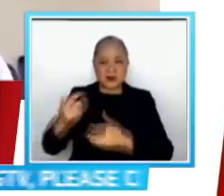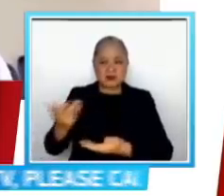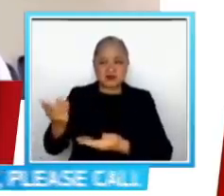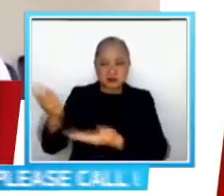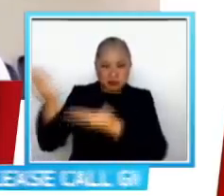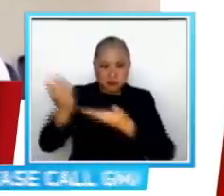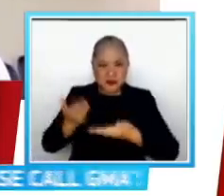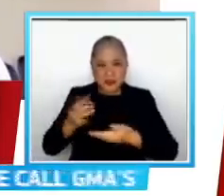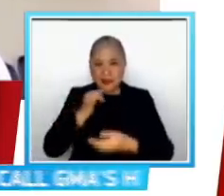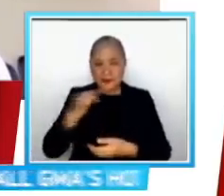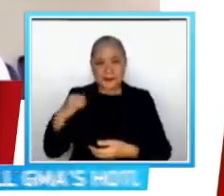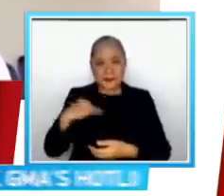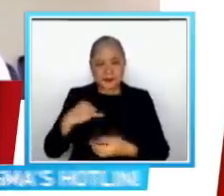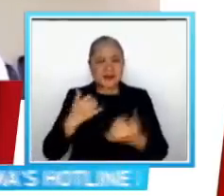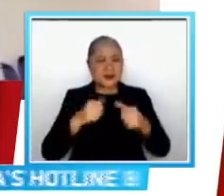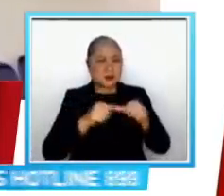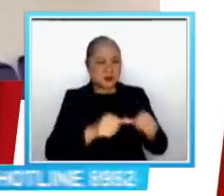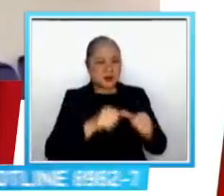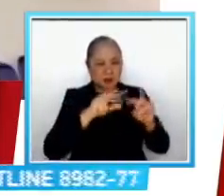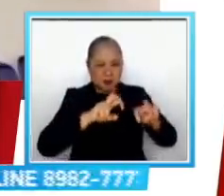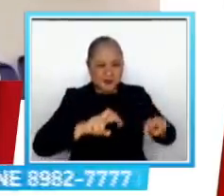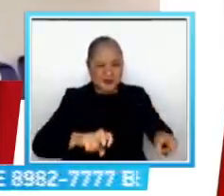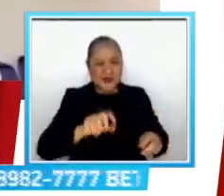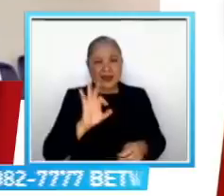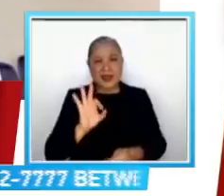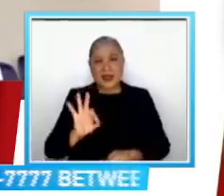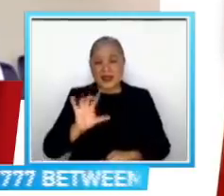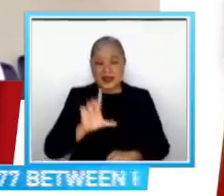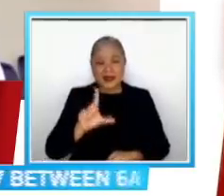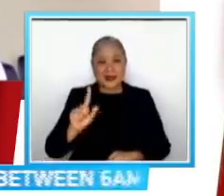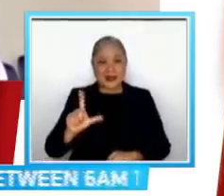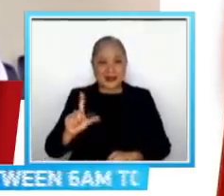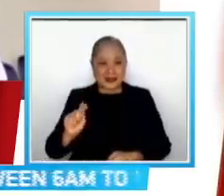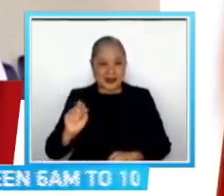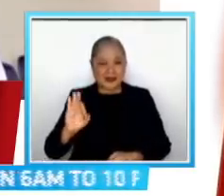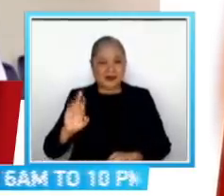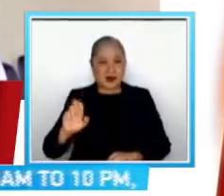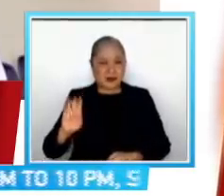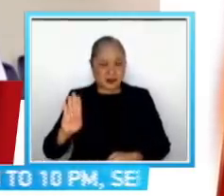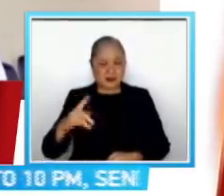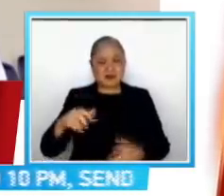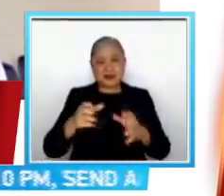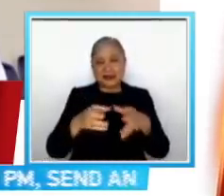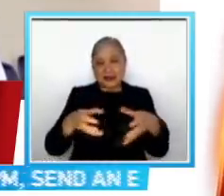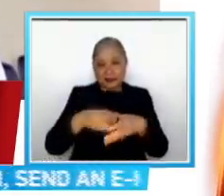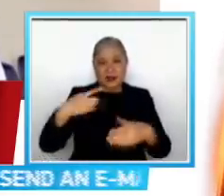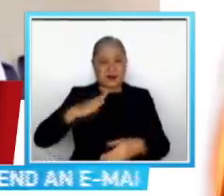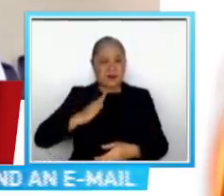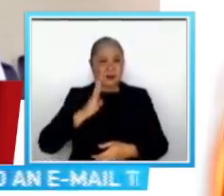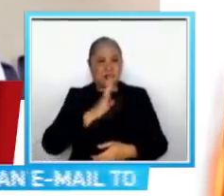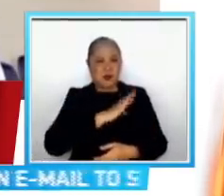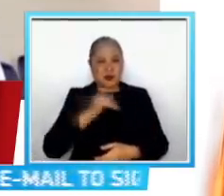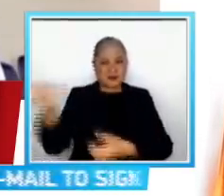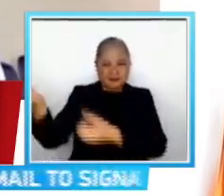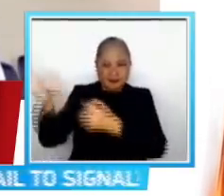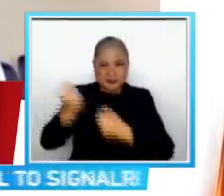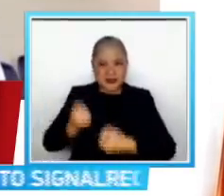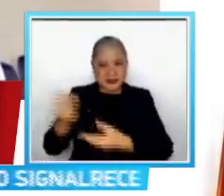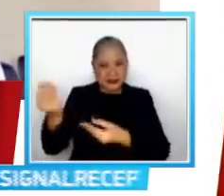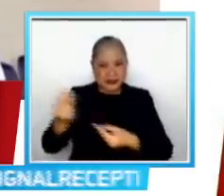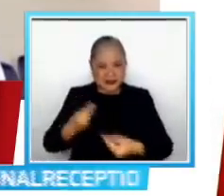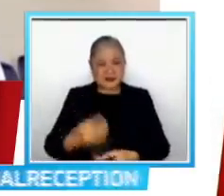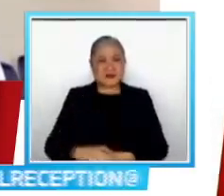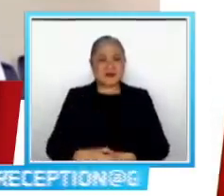Patuloy pa rin inaaral ng LTF-RB, particular ng ating board Yung kanilang mga mongkahi Dahil